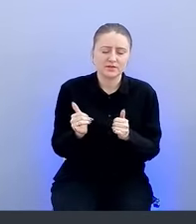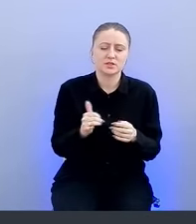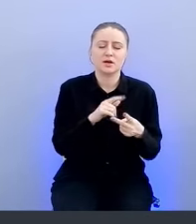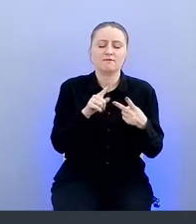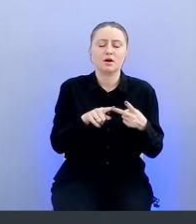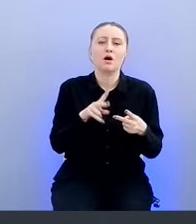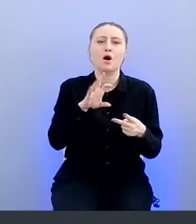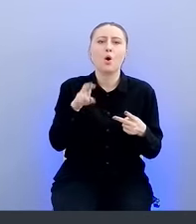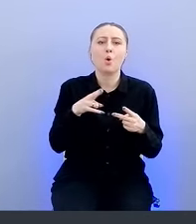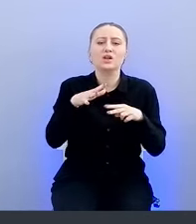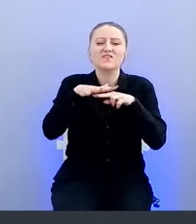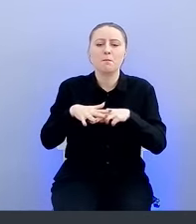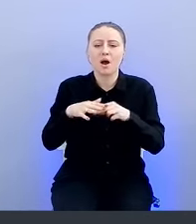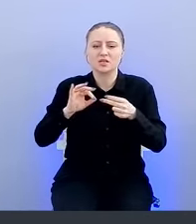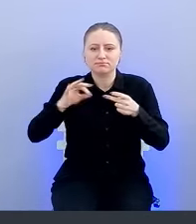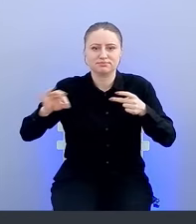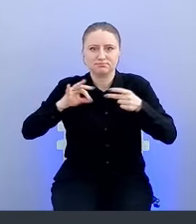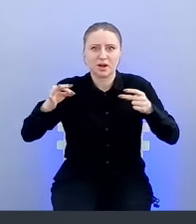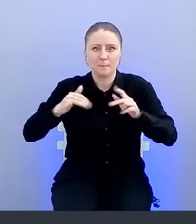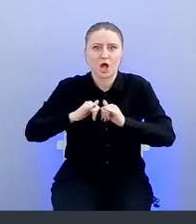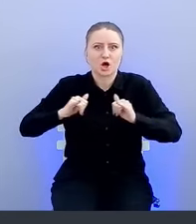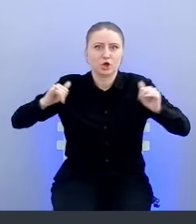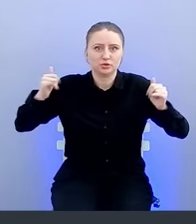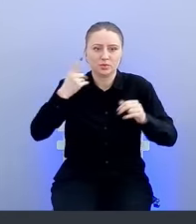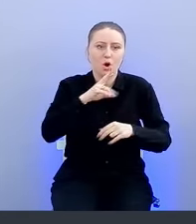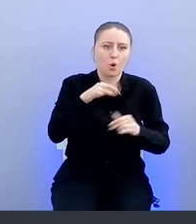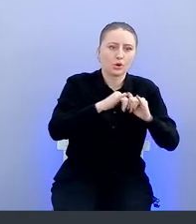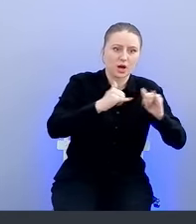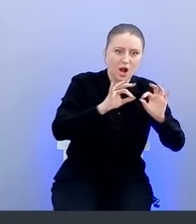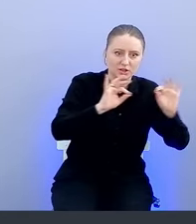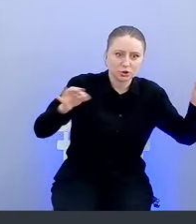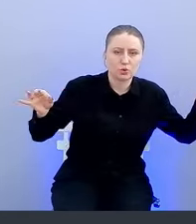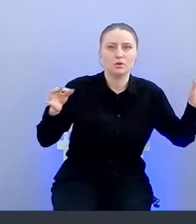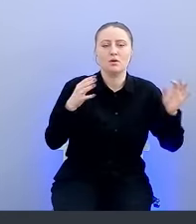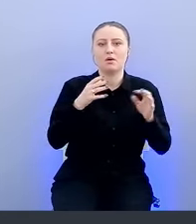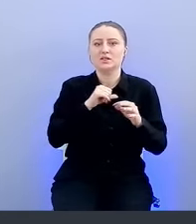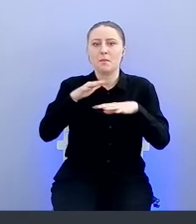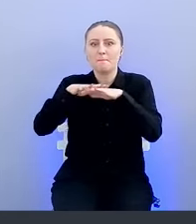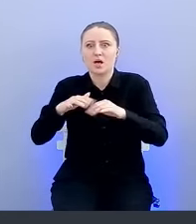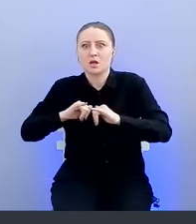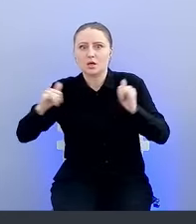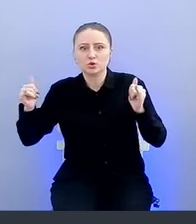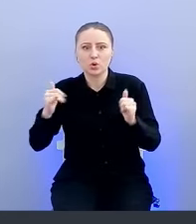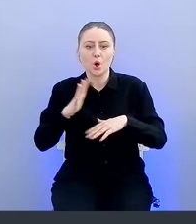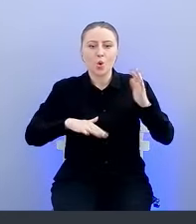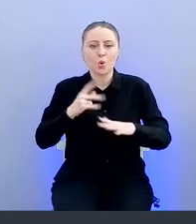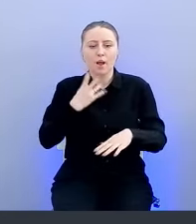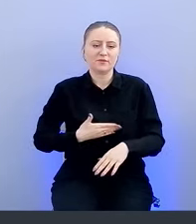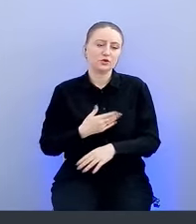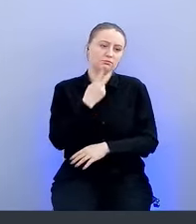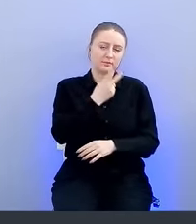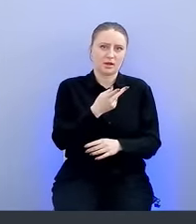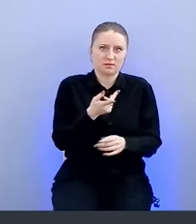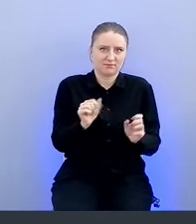базы в целом, да, то есть код растет, кодовая база растет, руками это смотреть невозможно, каким-то одним инструментом это смотреть